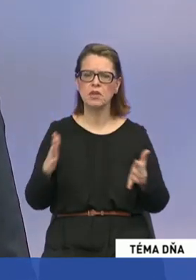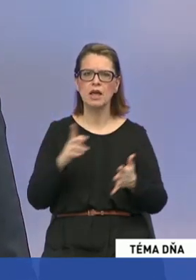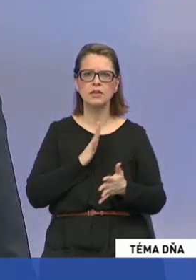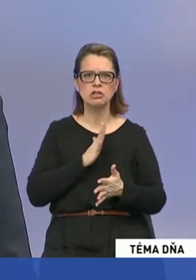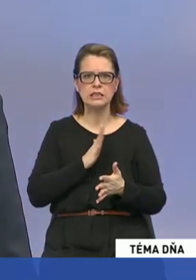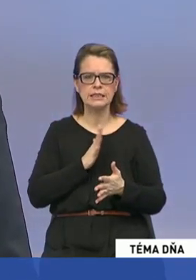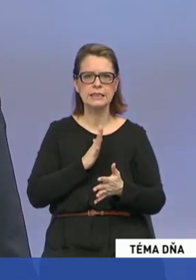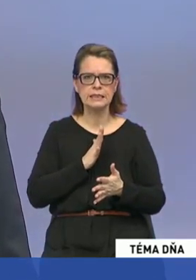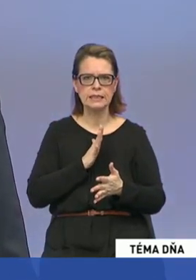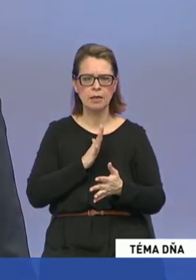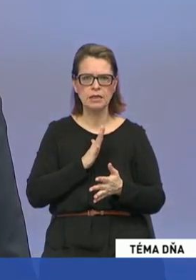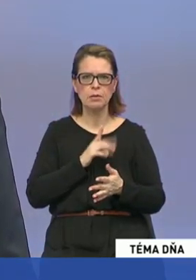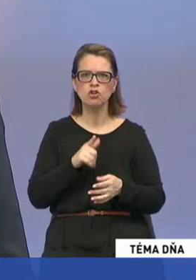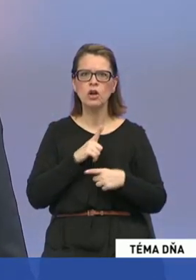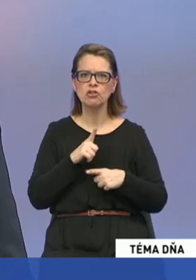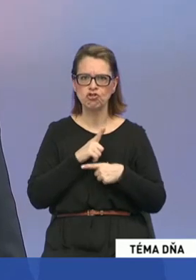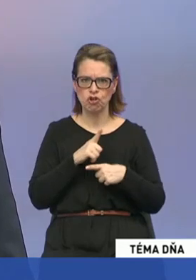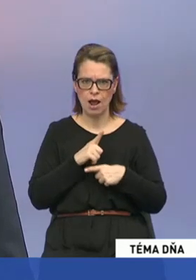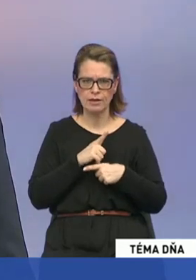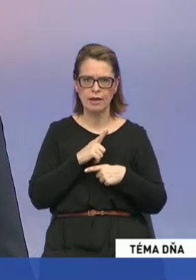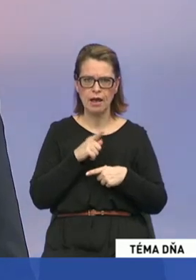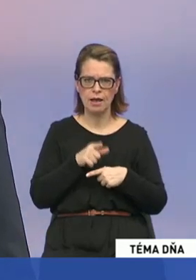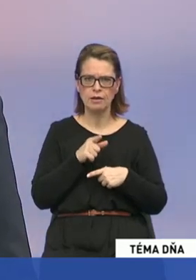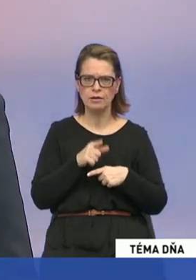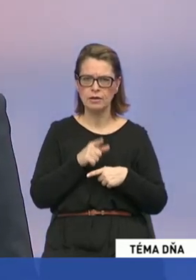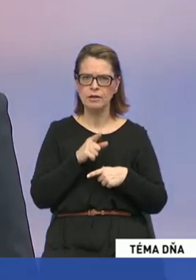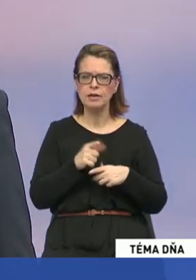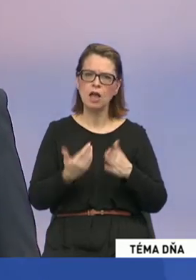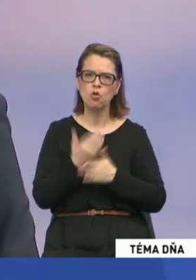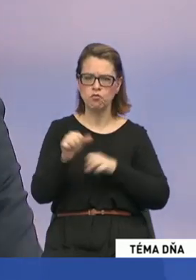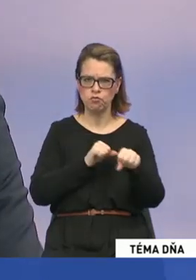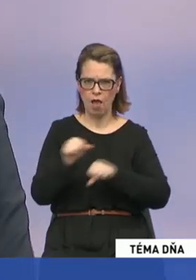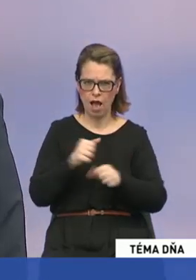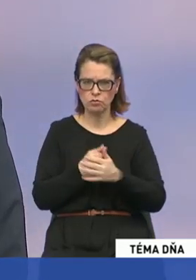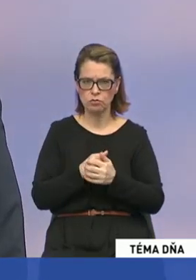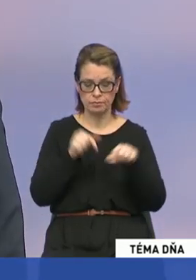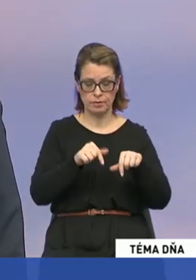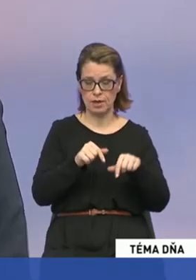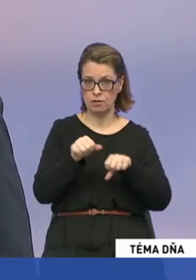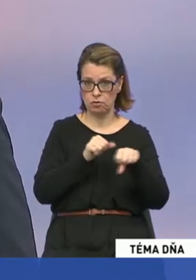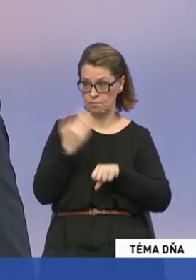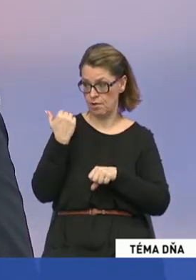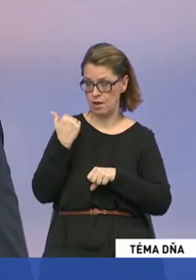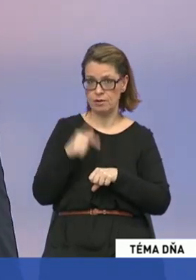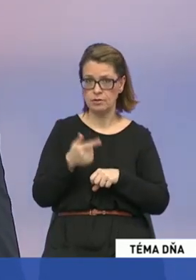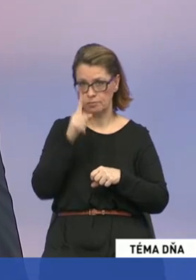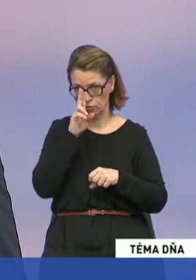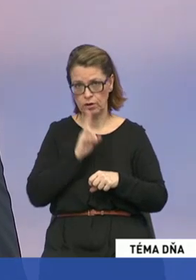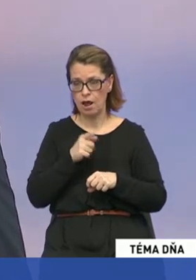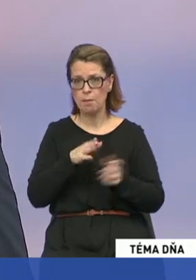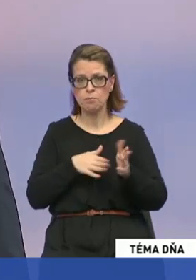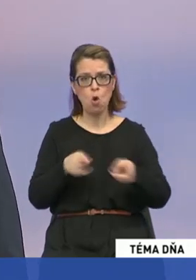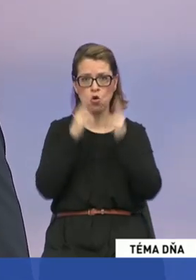mínu, ktorá čaká na tú novú vládu. Táto vláda bohužiaľ mochovce žiadnym spôsobom neriešila.